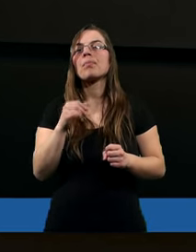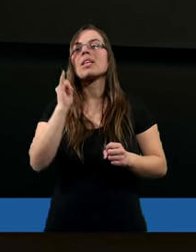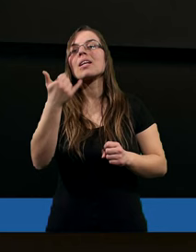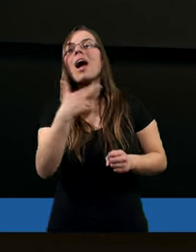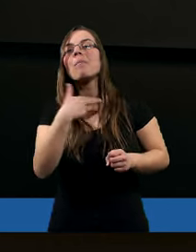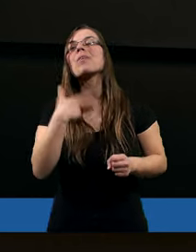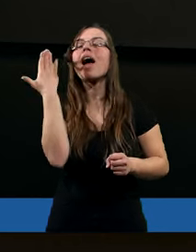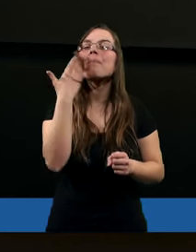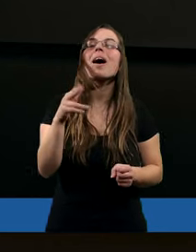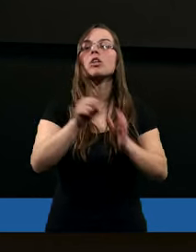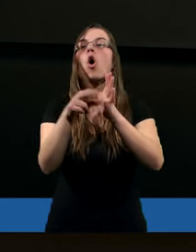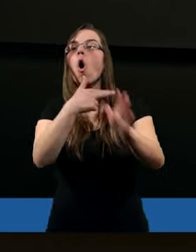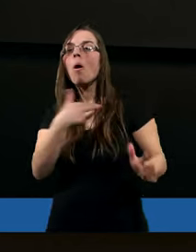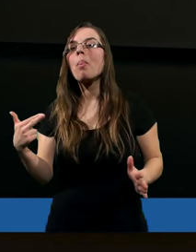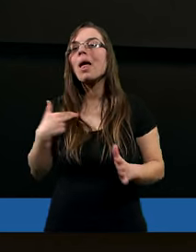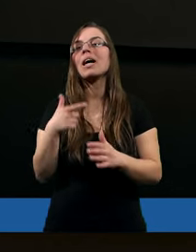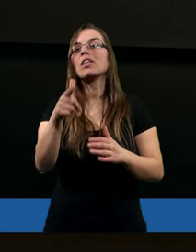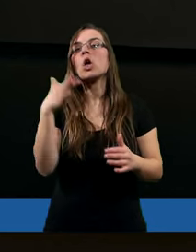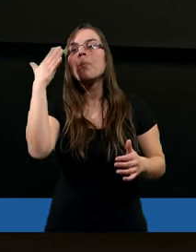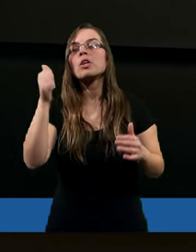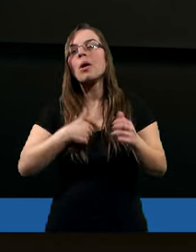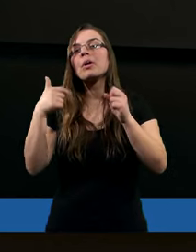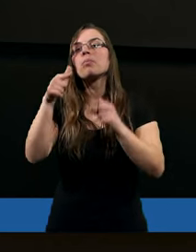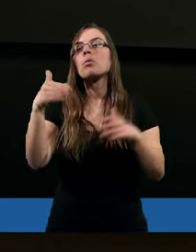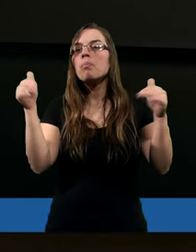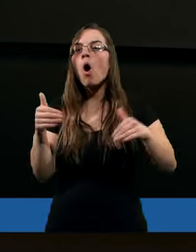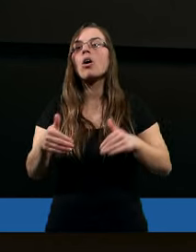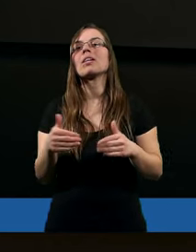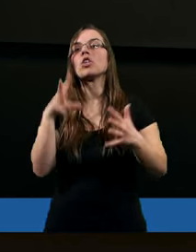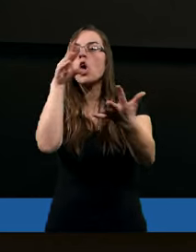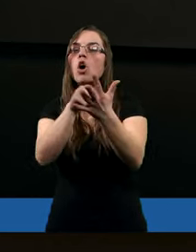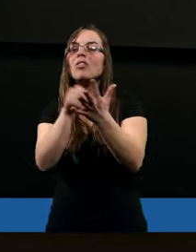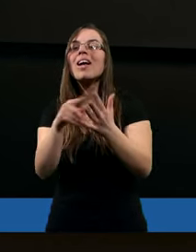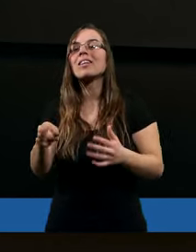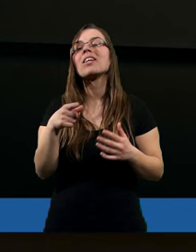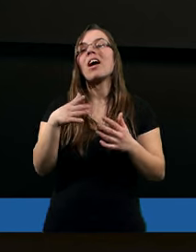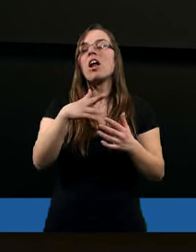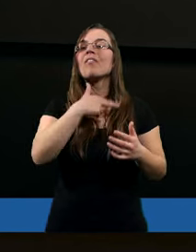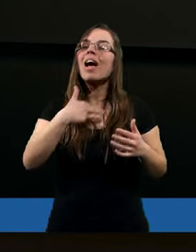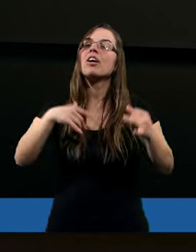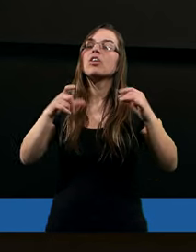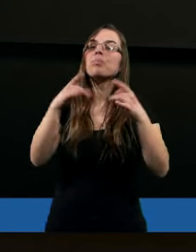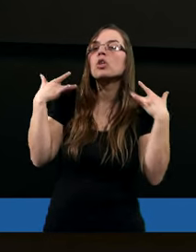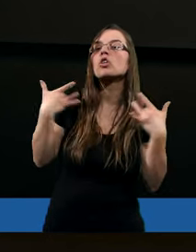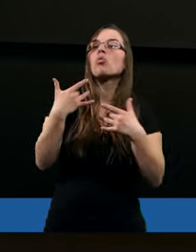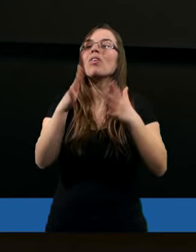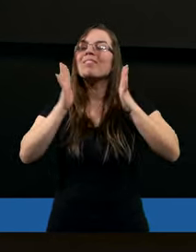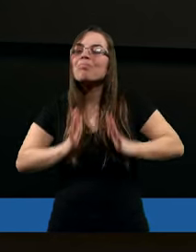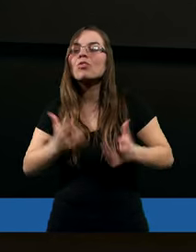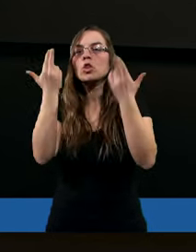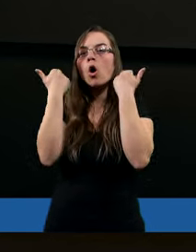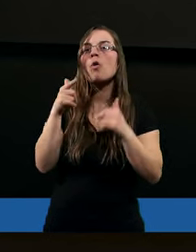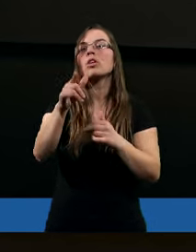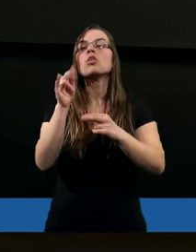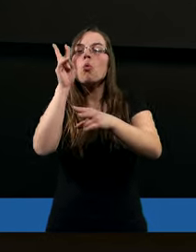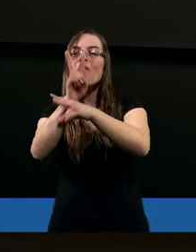tak? I jak najbardziej od nas wymagać to, żebyśmy mogli doświadczyć tą skruchę cały czas, tak? I tak samo, że możemy powiedzieć